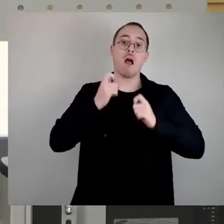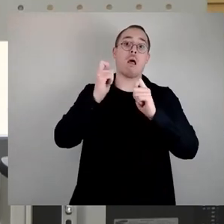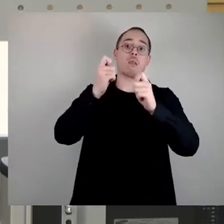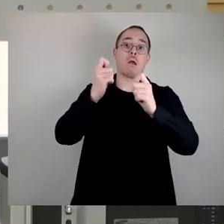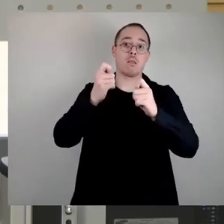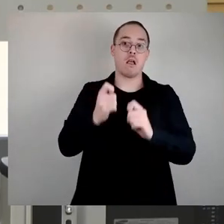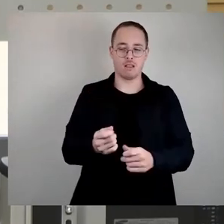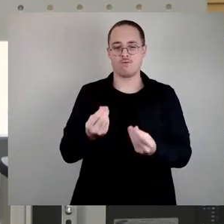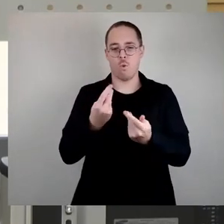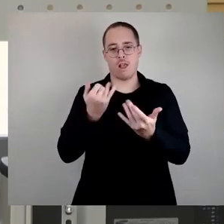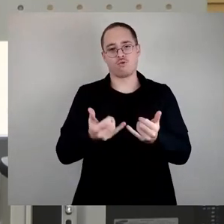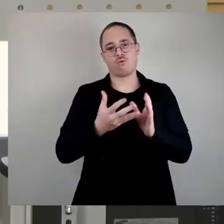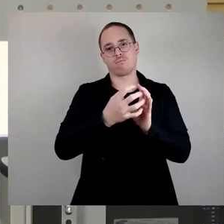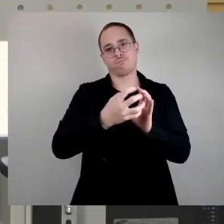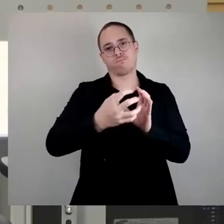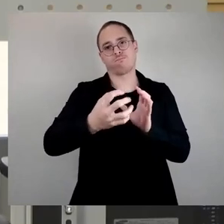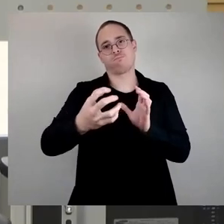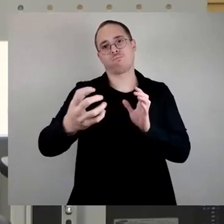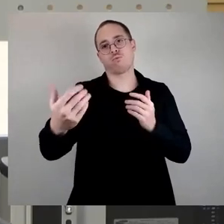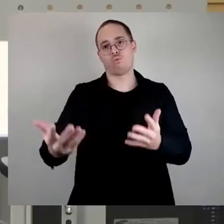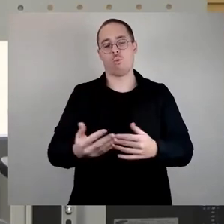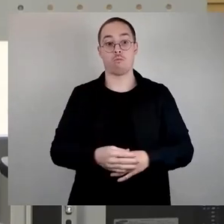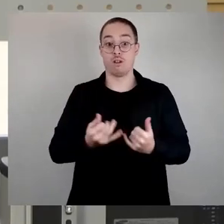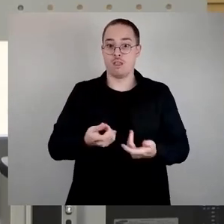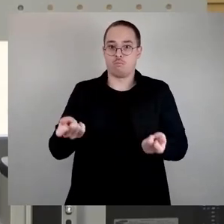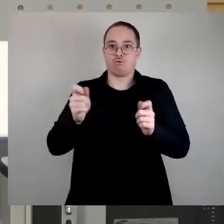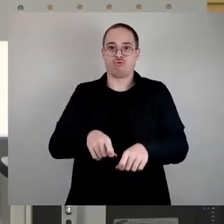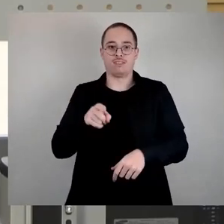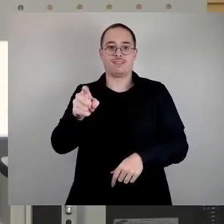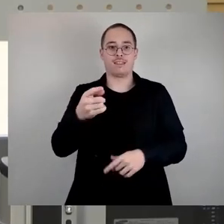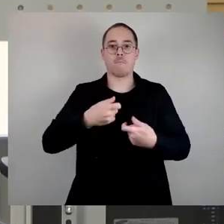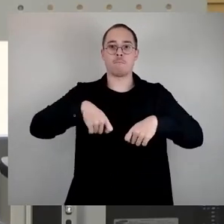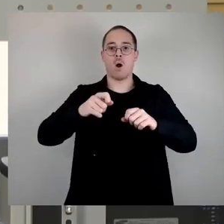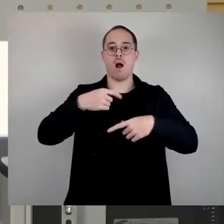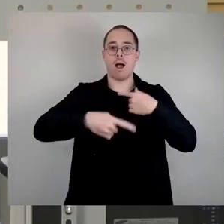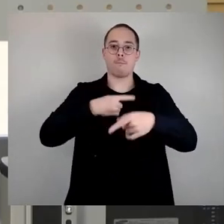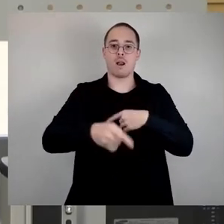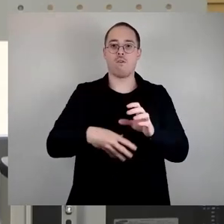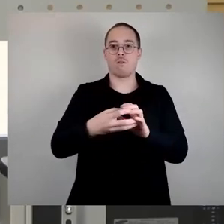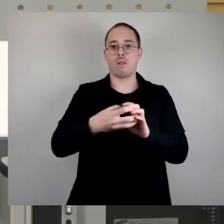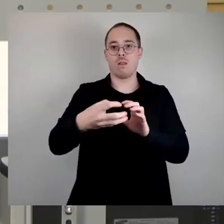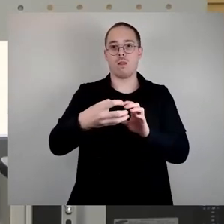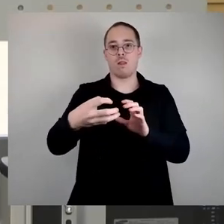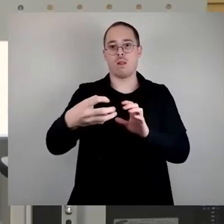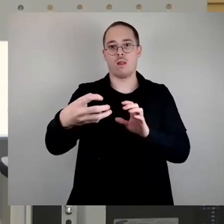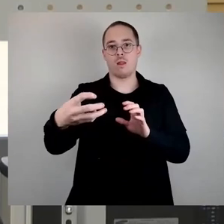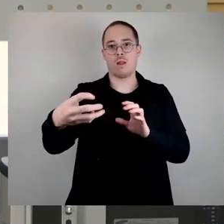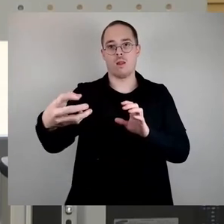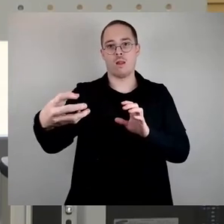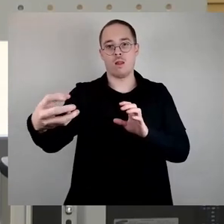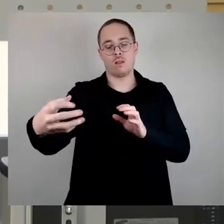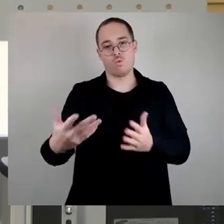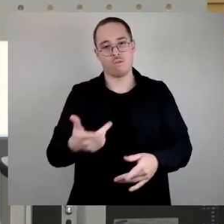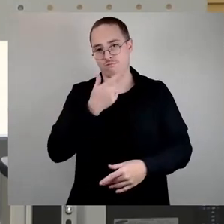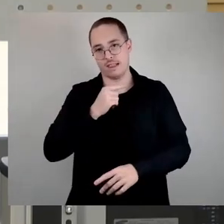dass wir jetzt hier nichts beschließen, was gegebenenfalls den Bauablauf dann noch weiter rauszögert. Dementsprechend würde ich mich schon